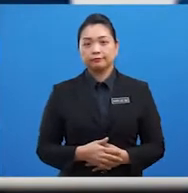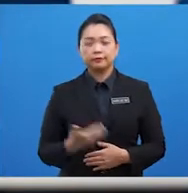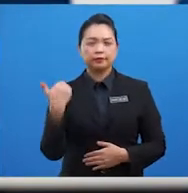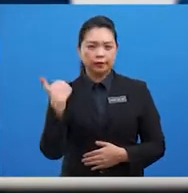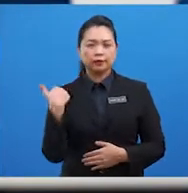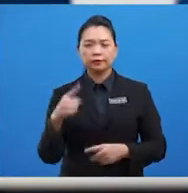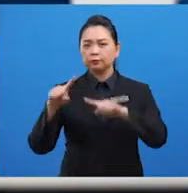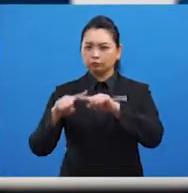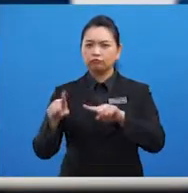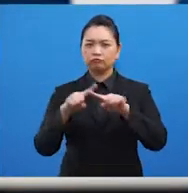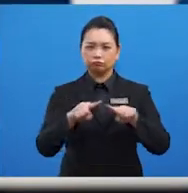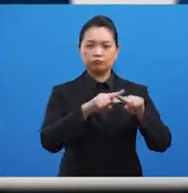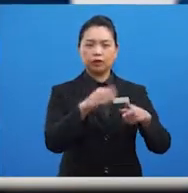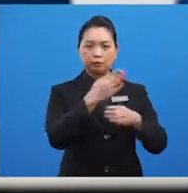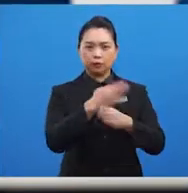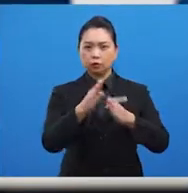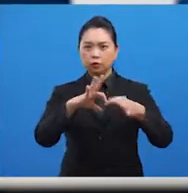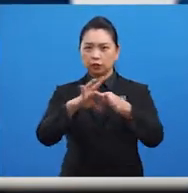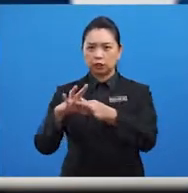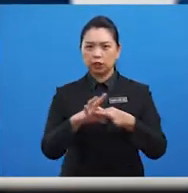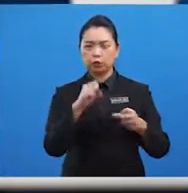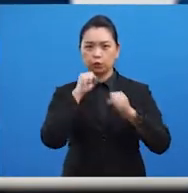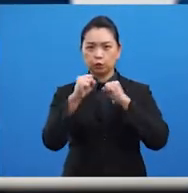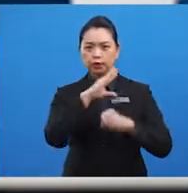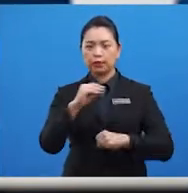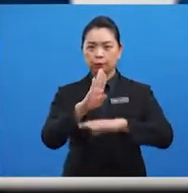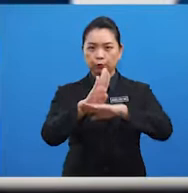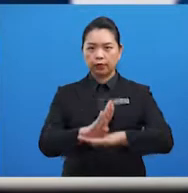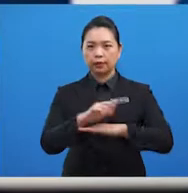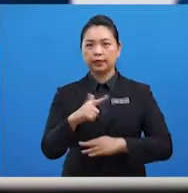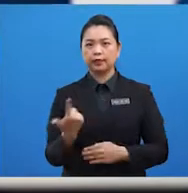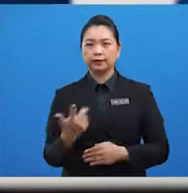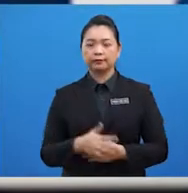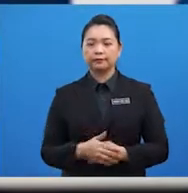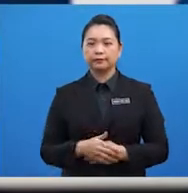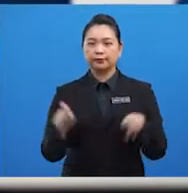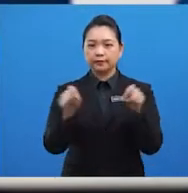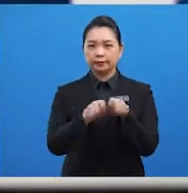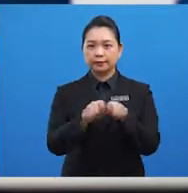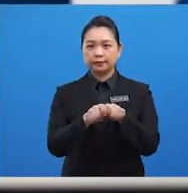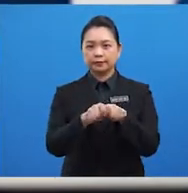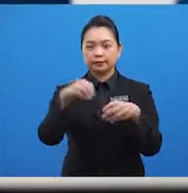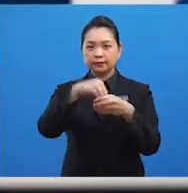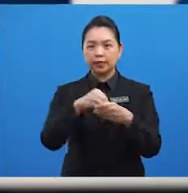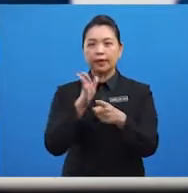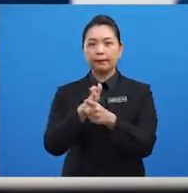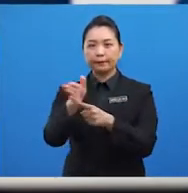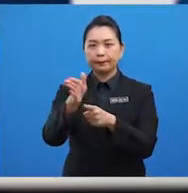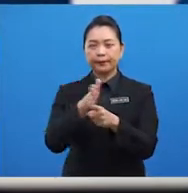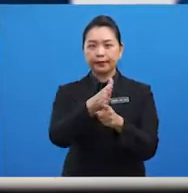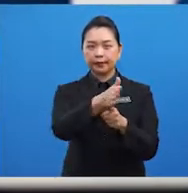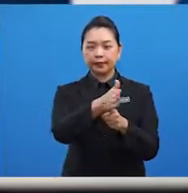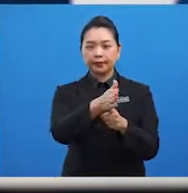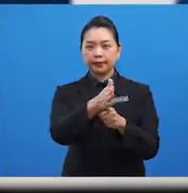terdapat pelbagai bentuk kerjasama sosial dan kebudayaan lain seperti dalam bidang